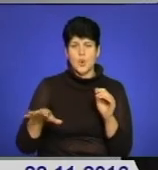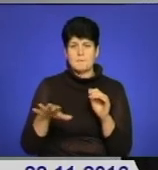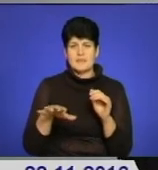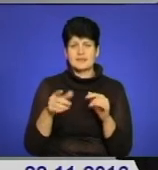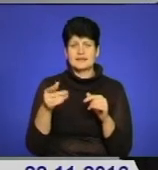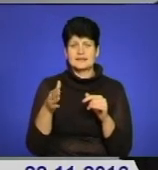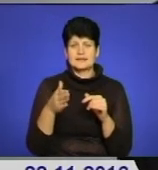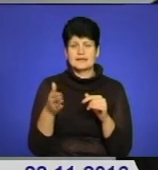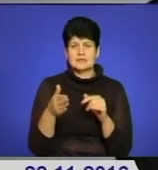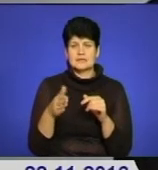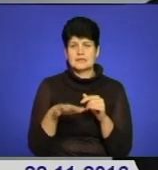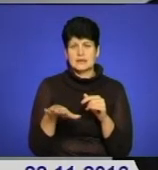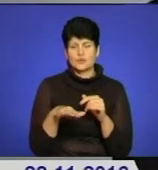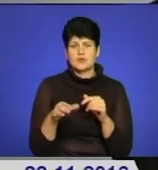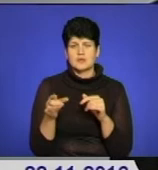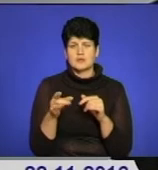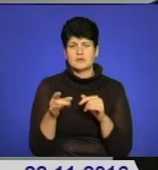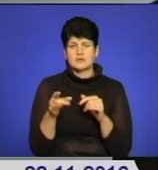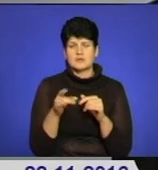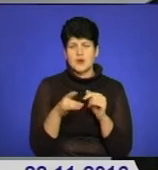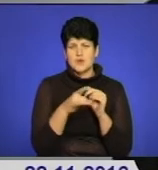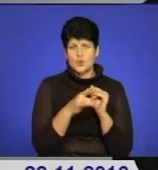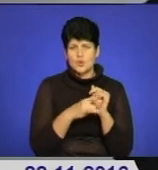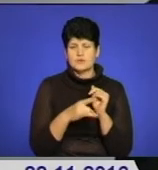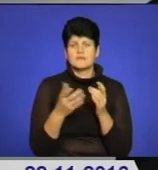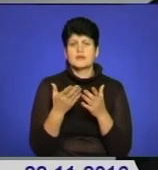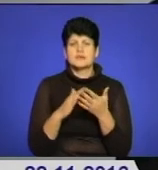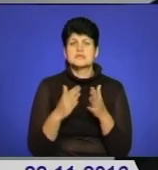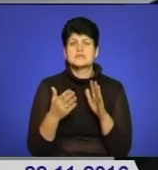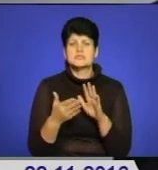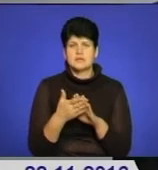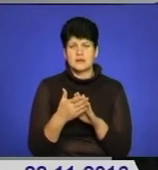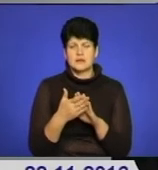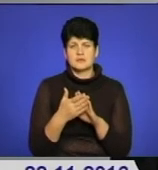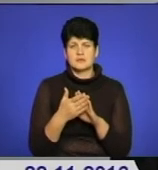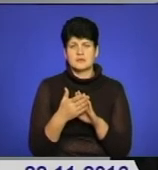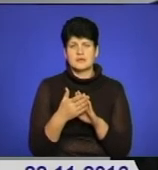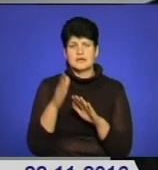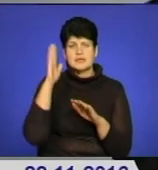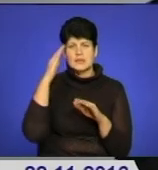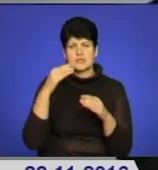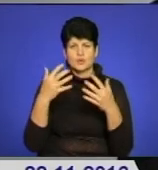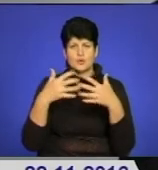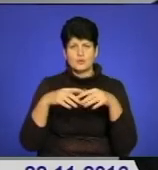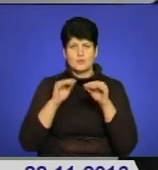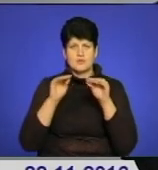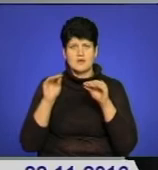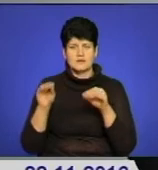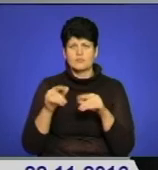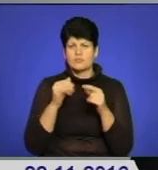районів, населених пунктів, в якому стані гідротехнічні споруди, тому що є дуже багато незадовільних стан,